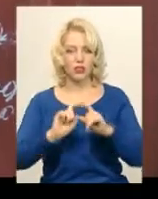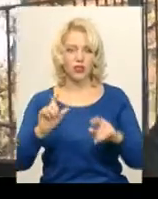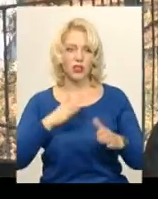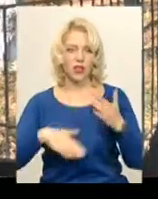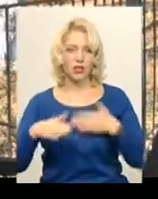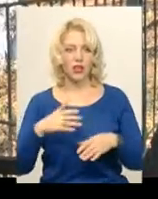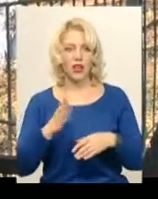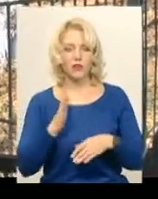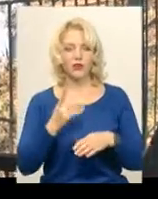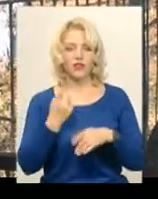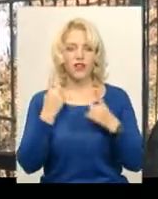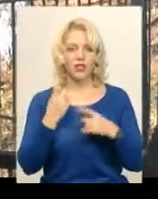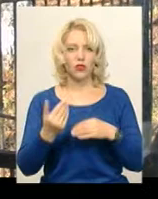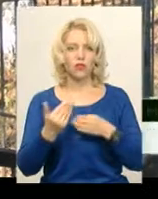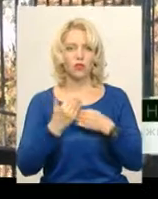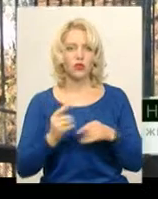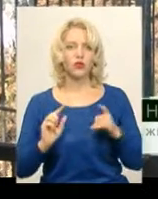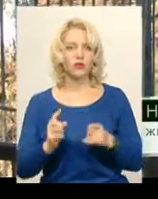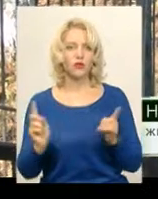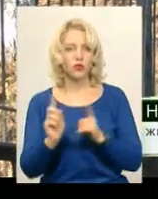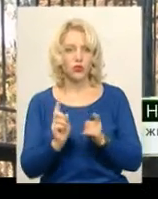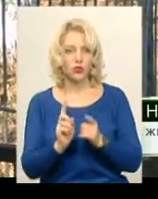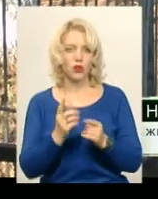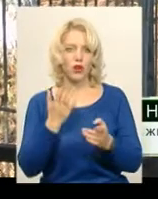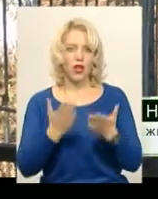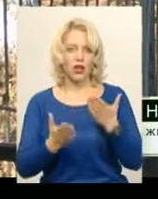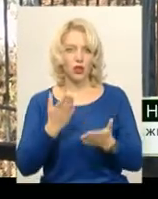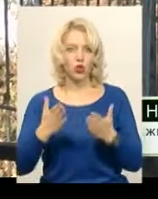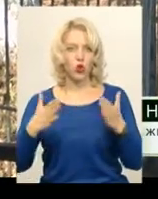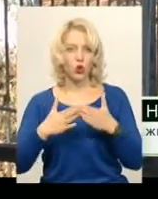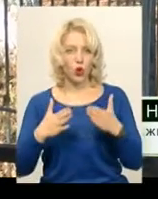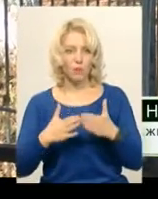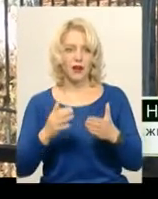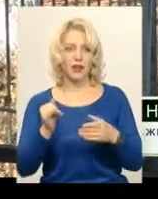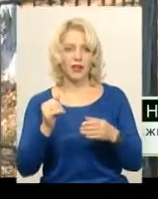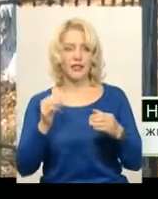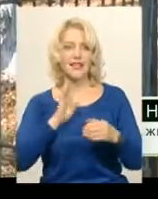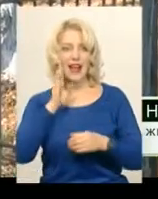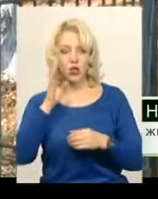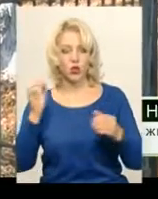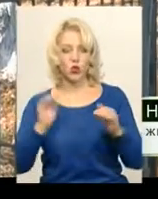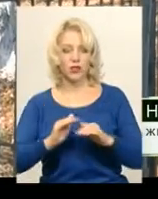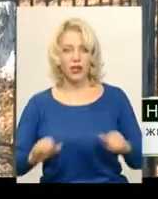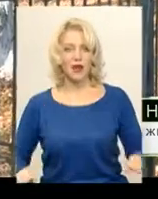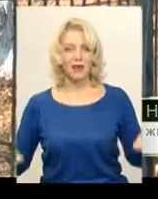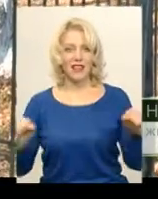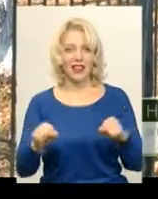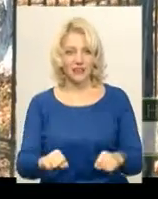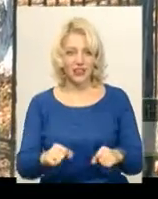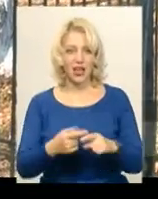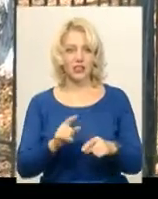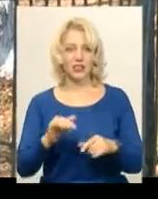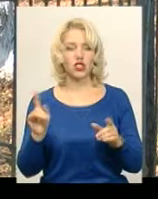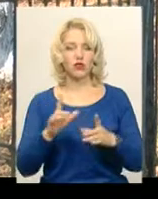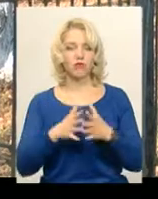радіє. Дуже буде велика допомога, тому що як вдома зранку дітей завели б в садик і було б більше